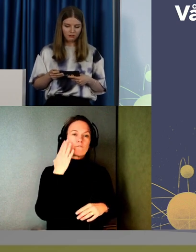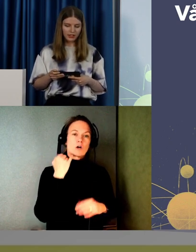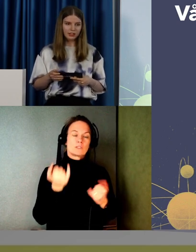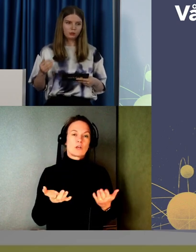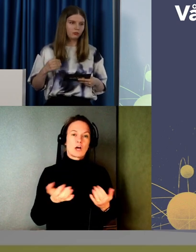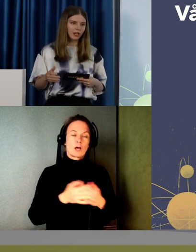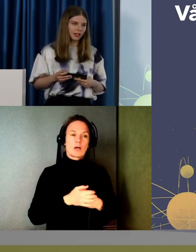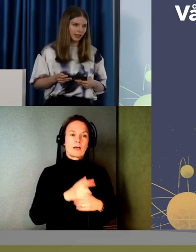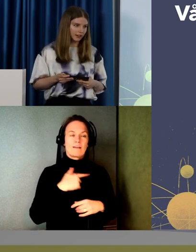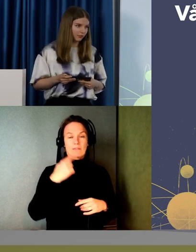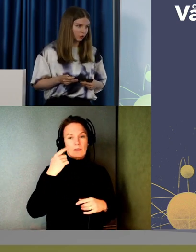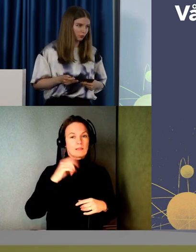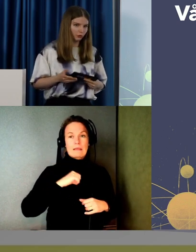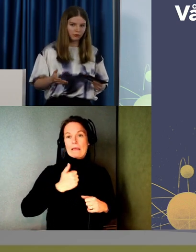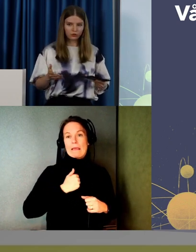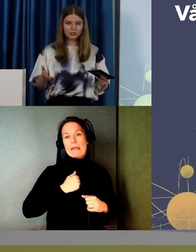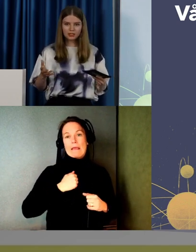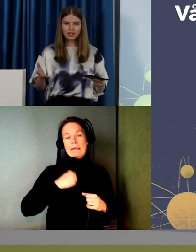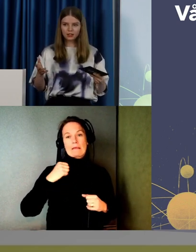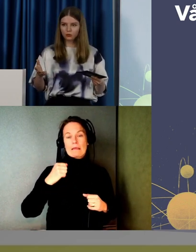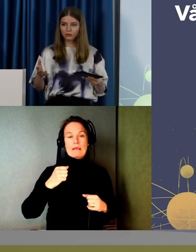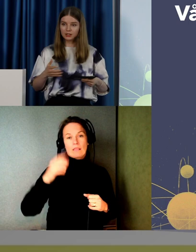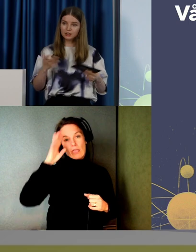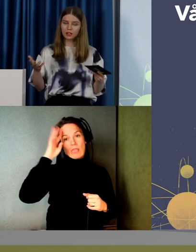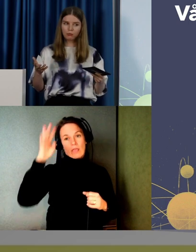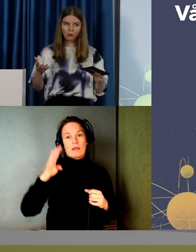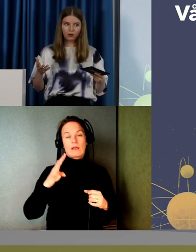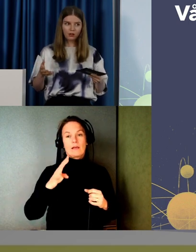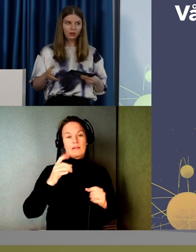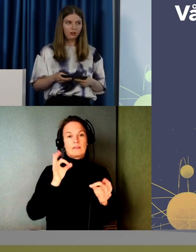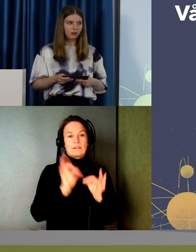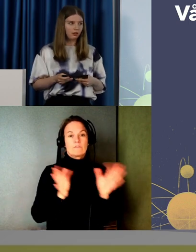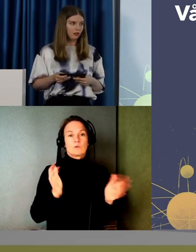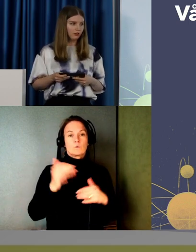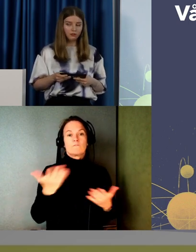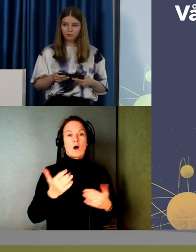Att vi hittar inte på våra egna definitioner. Utan vad som är tillgängligt. Utan vi tittar på.